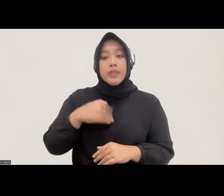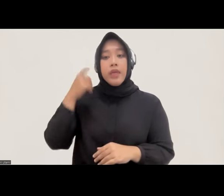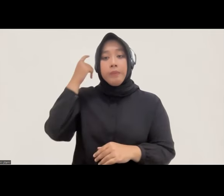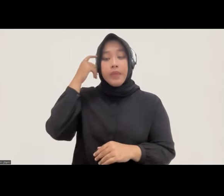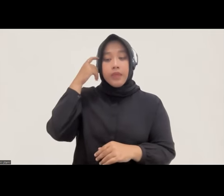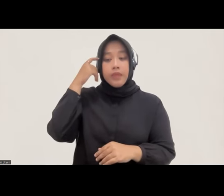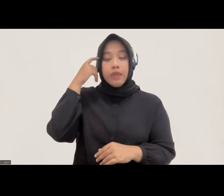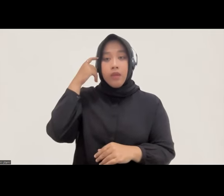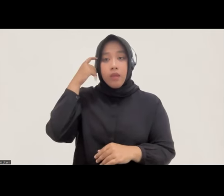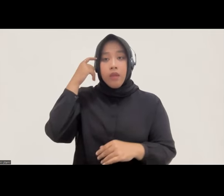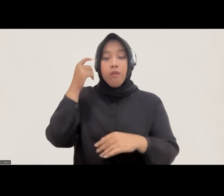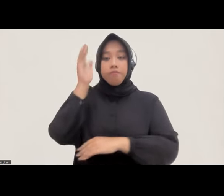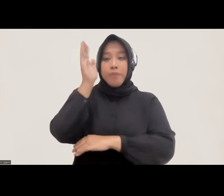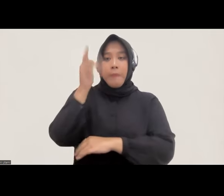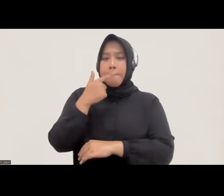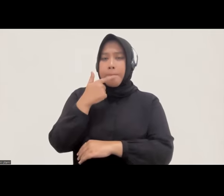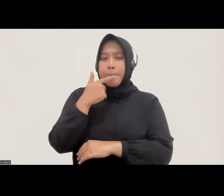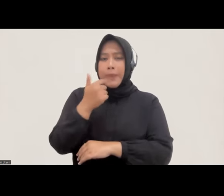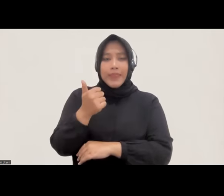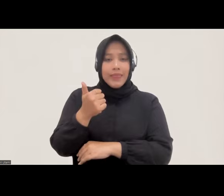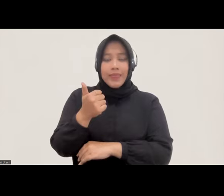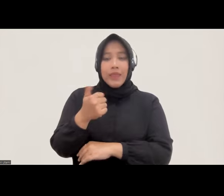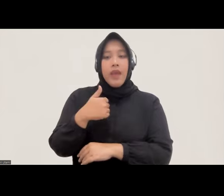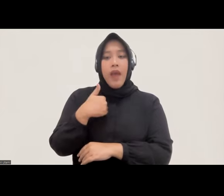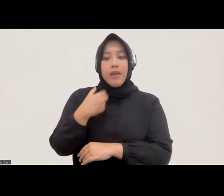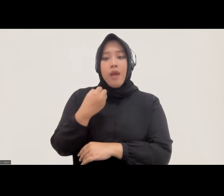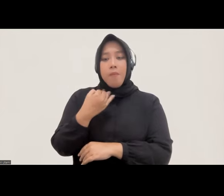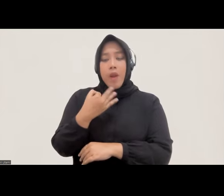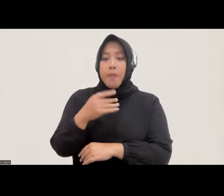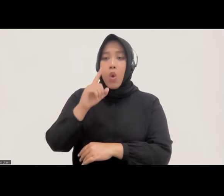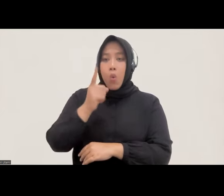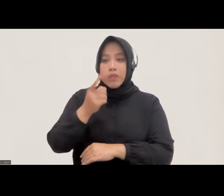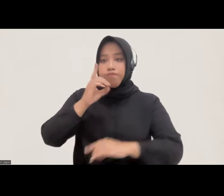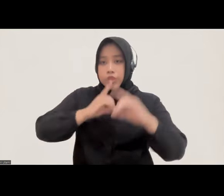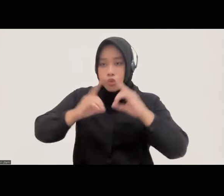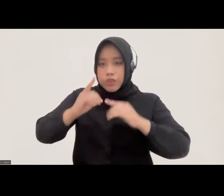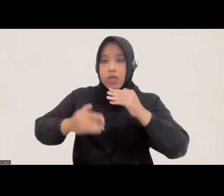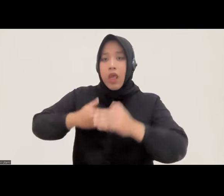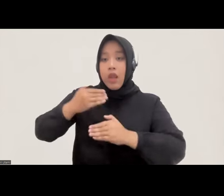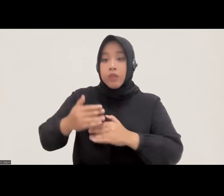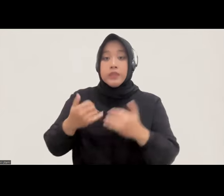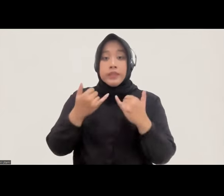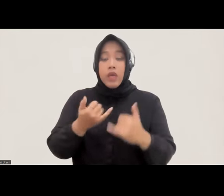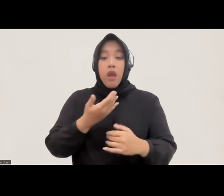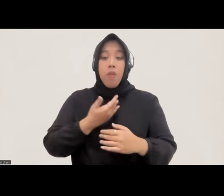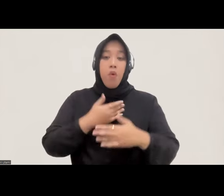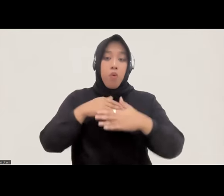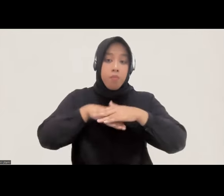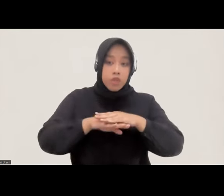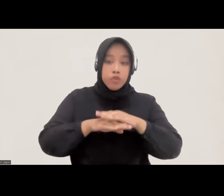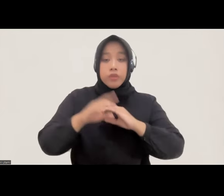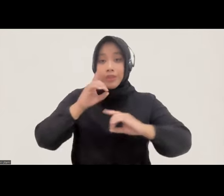paparan ini sangat penting dan banyak hal yang mungkin bisa kita diskusikan lebih lanjut oleh karena itu kita akan masuk ke dalam sesi